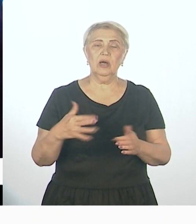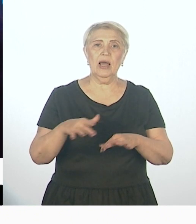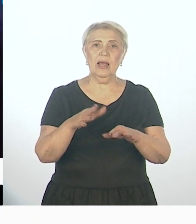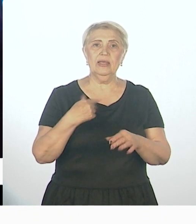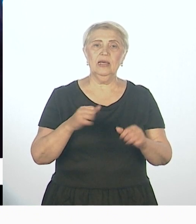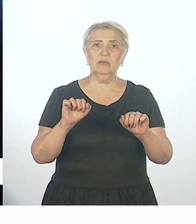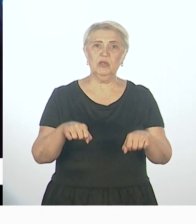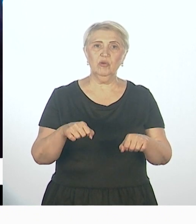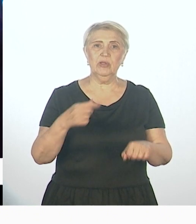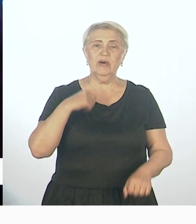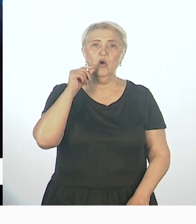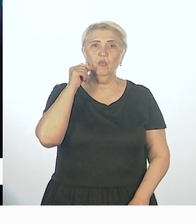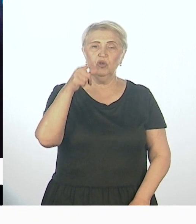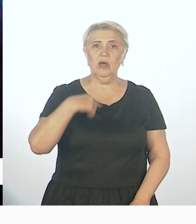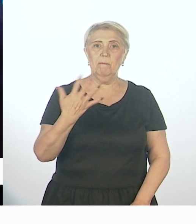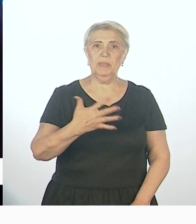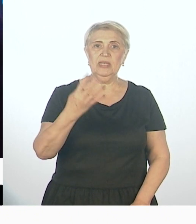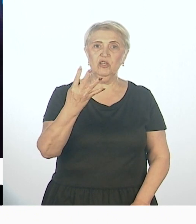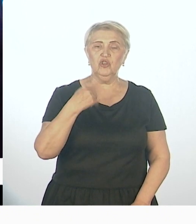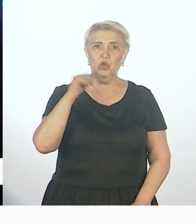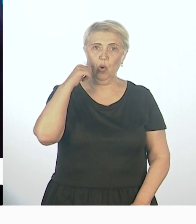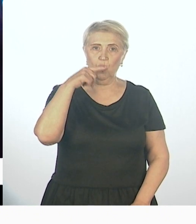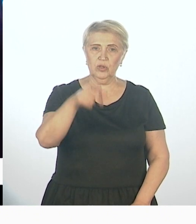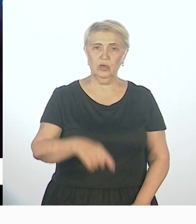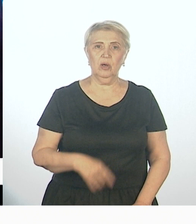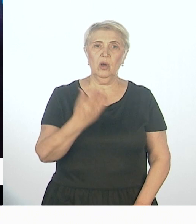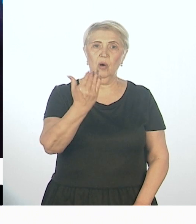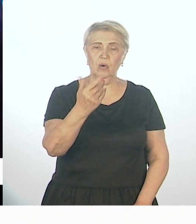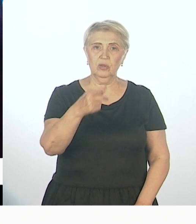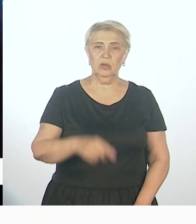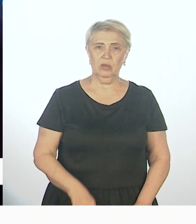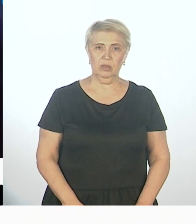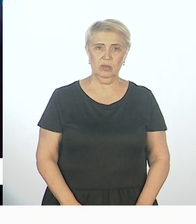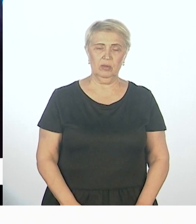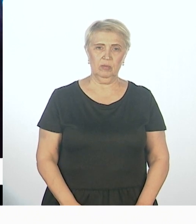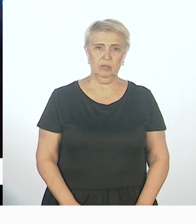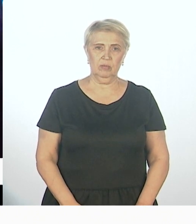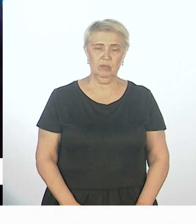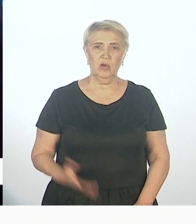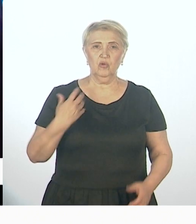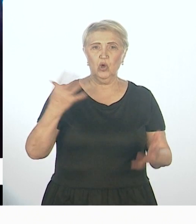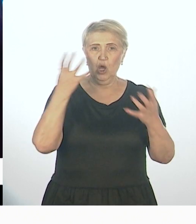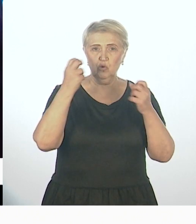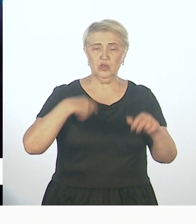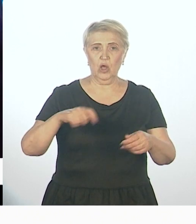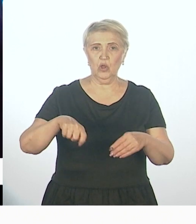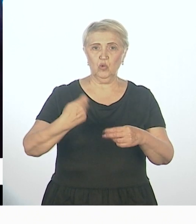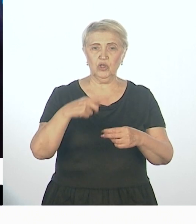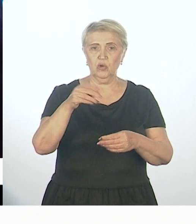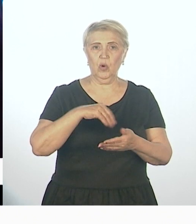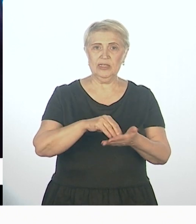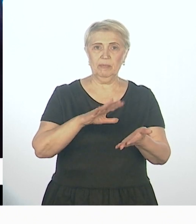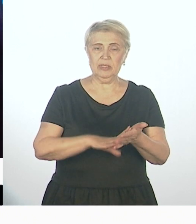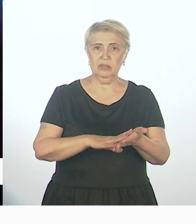мужчины, 54 года, он, у него серьезные нарушения, он записался на